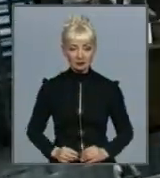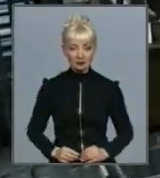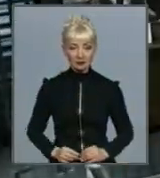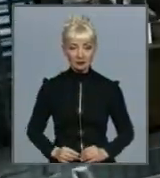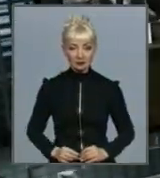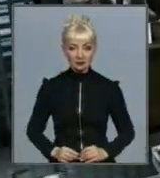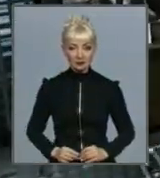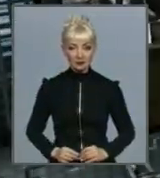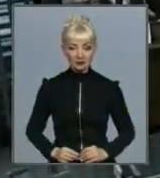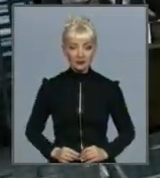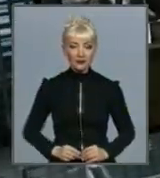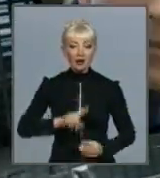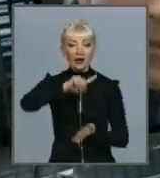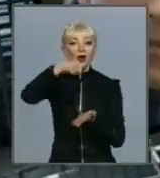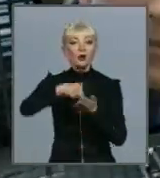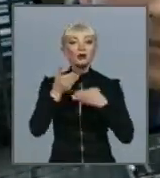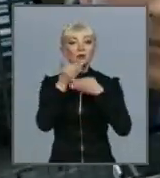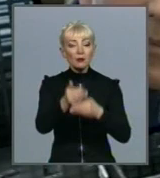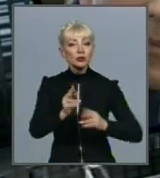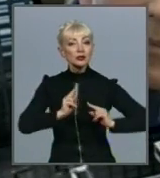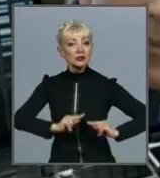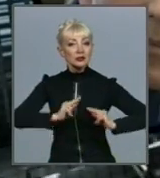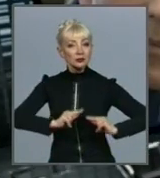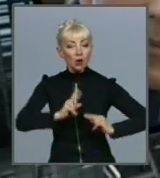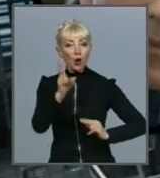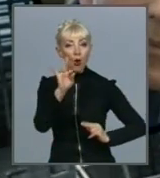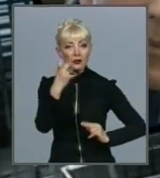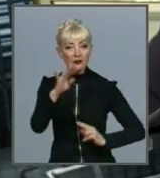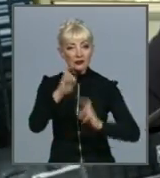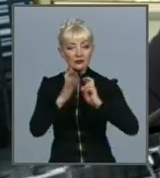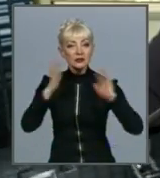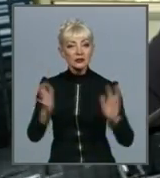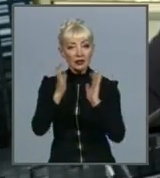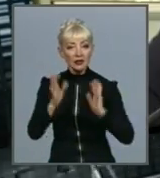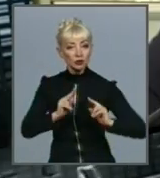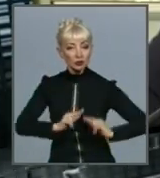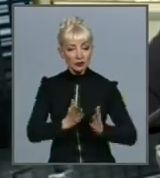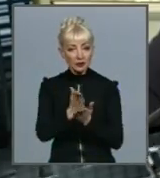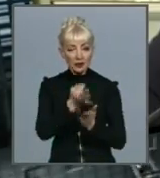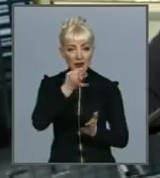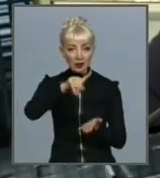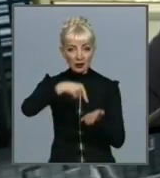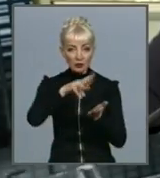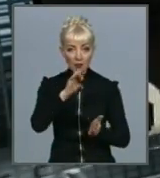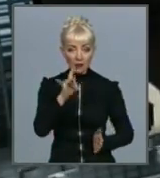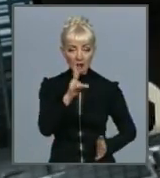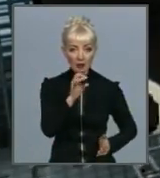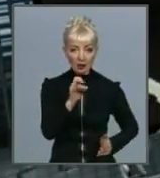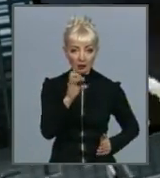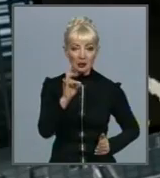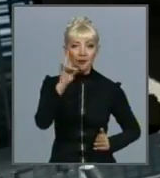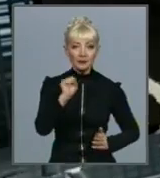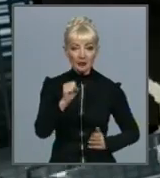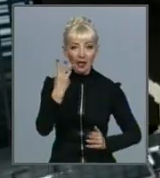Муніципалітет допоможе співробітникам коксового заводу зберегти трудовий стаж. Про це заявив міський голова Геннадій Кернес на тристоронній зустрічі з новим